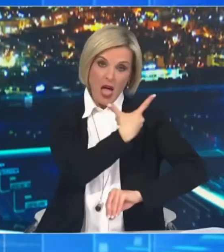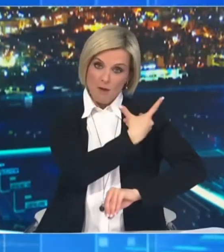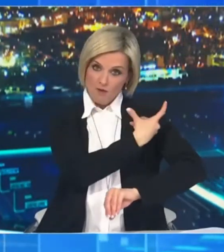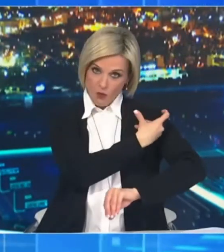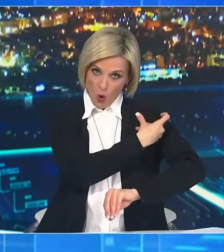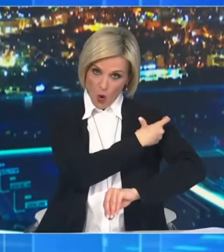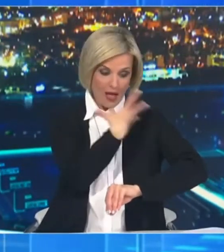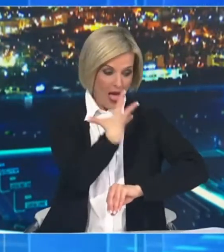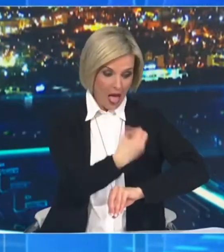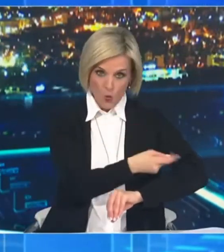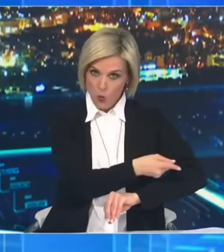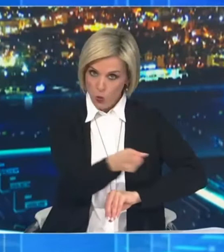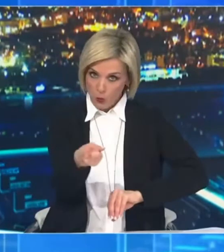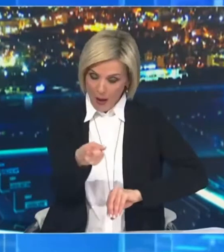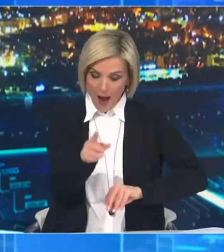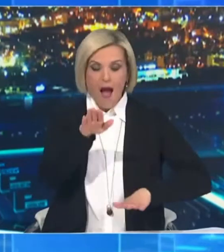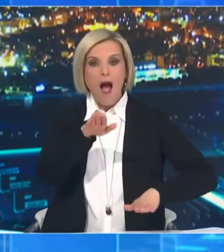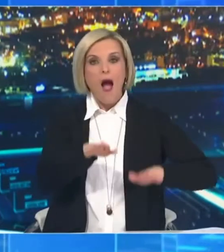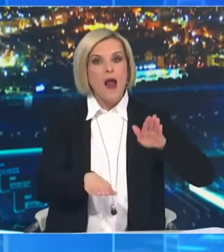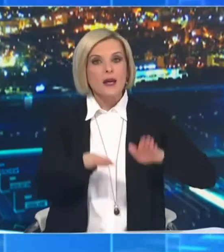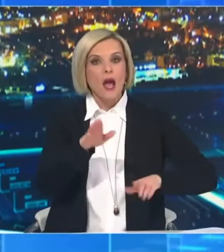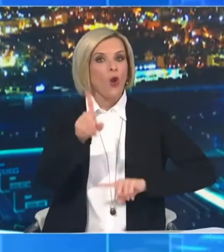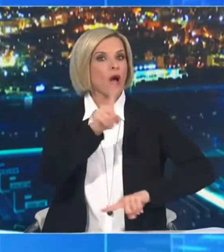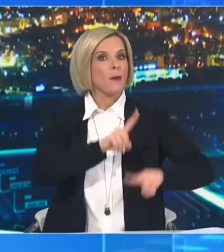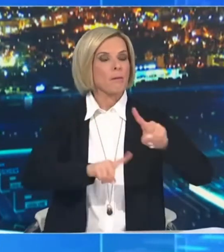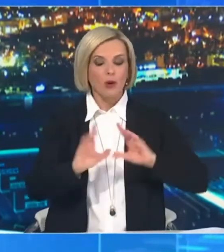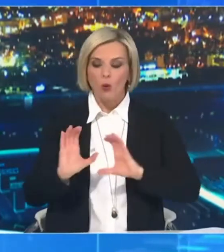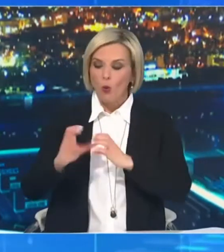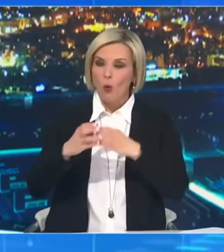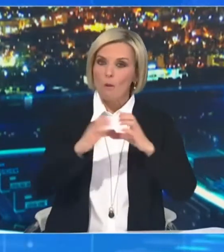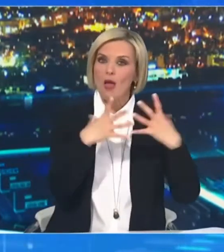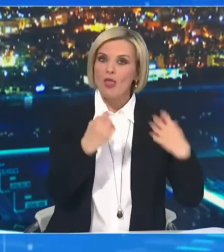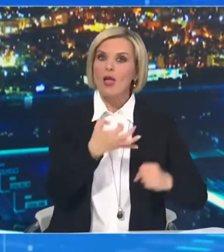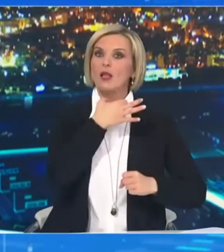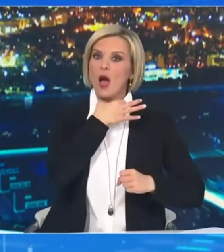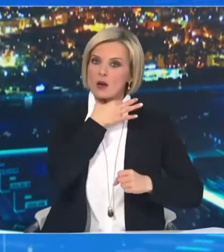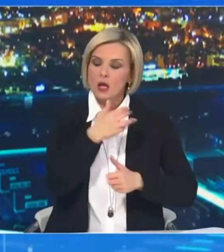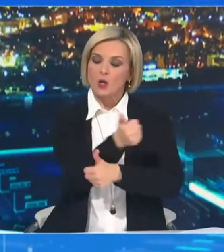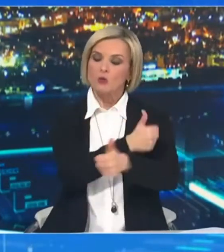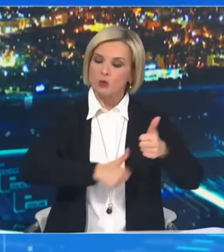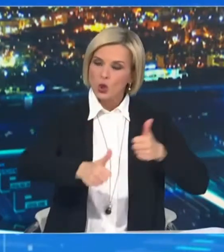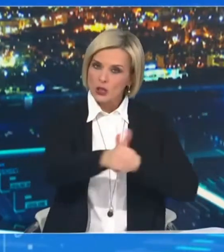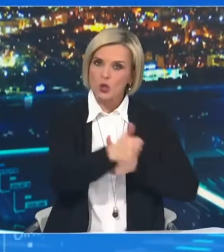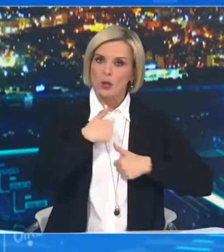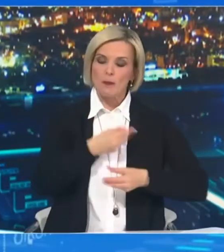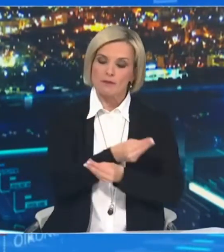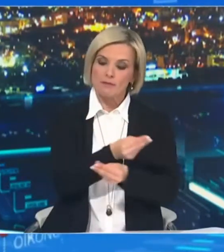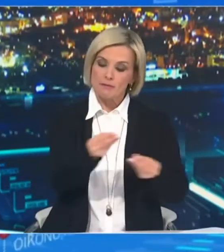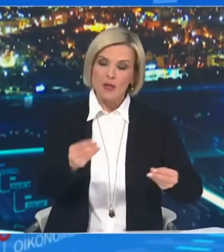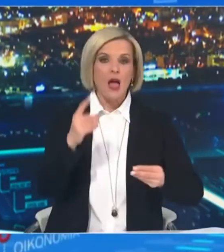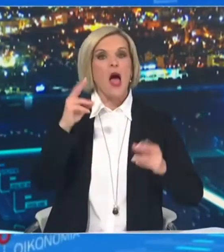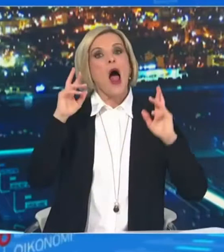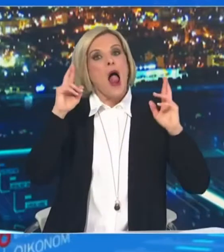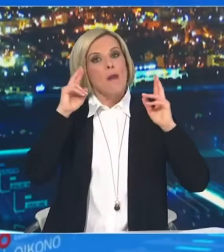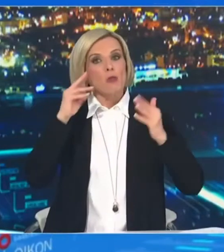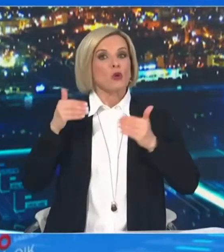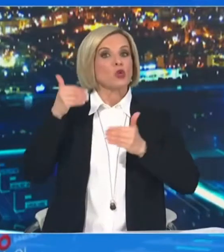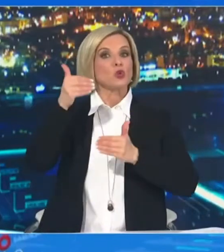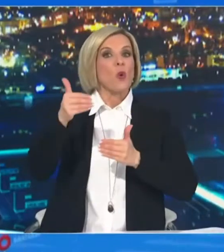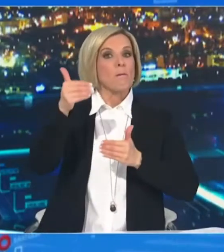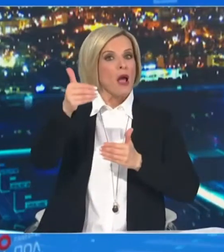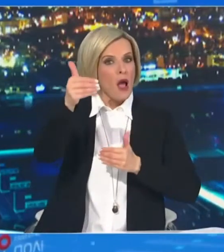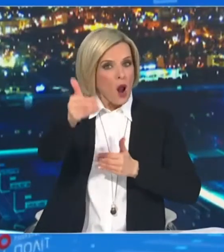προτεραιοποίησης. Μακάρι να υπάρχουν και μελλοντικά άφθονα εμβόλια ούτως ώστε